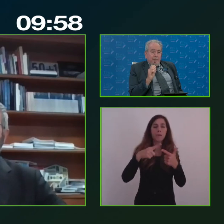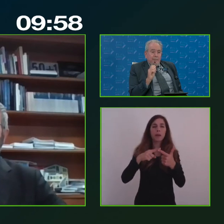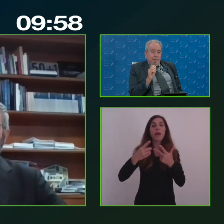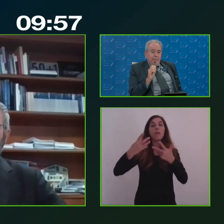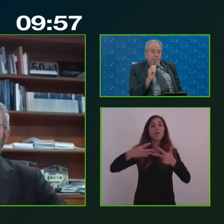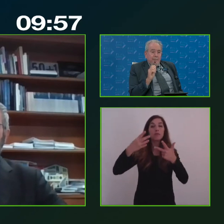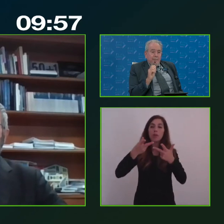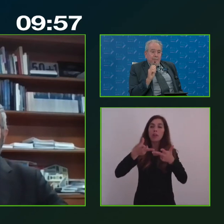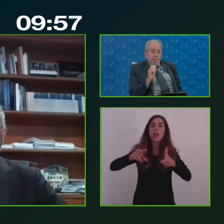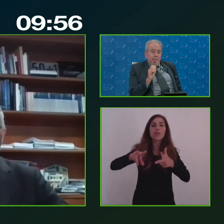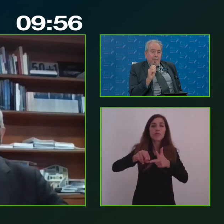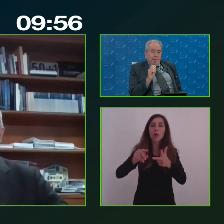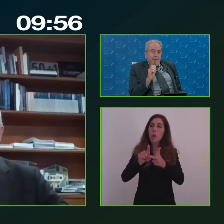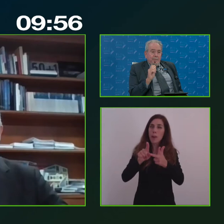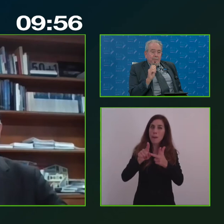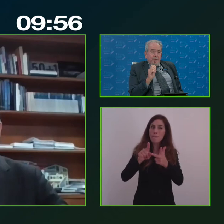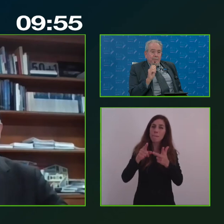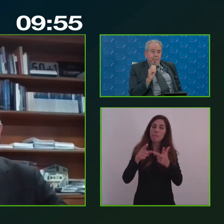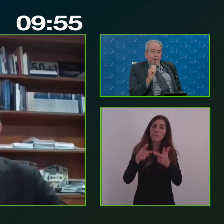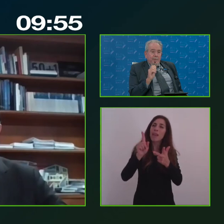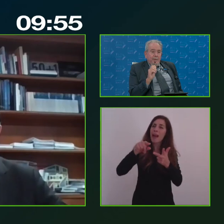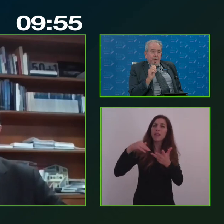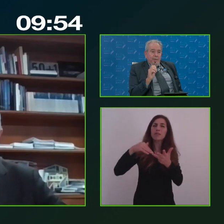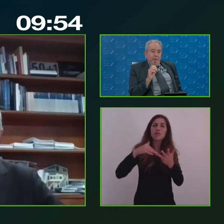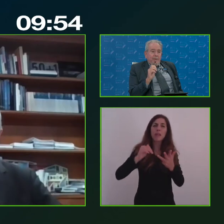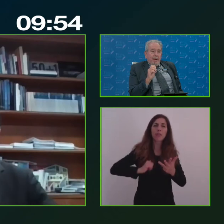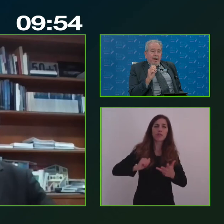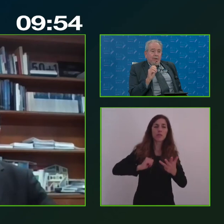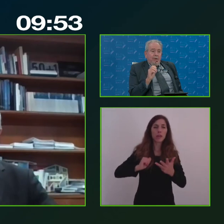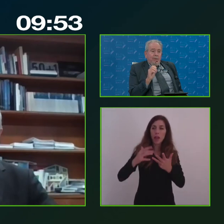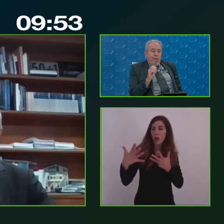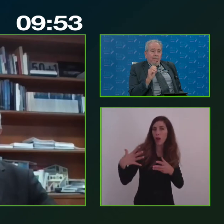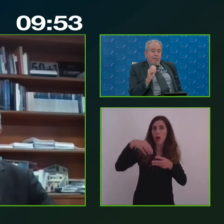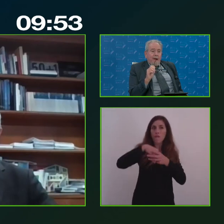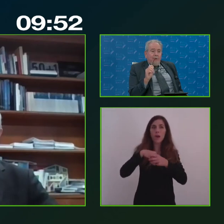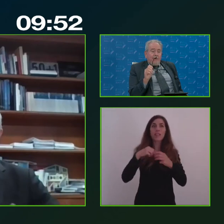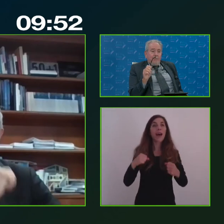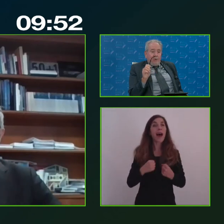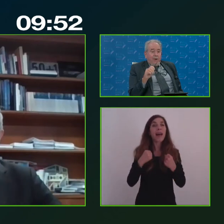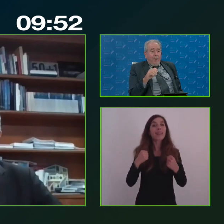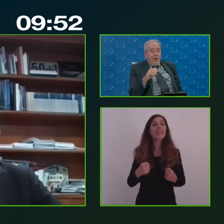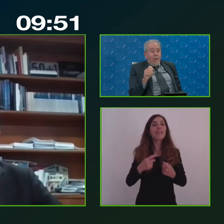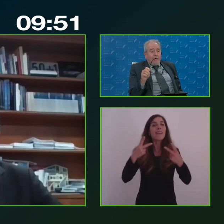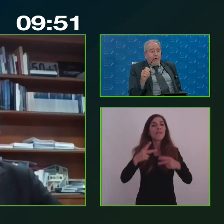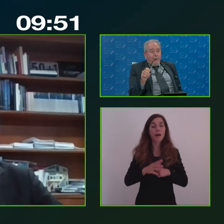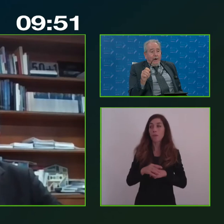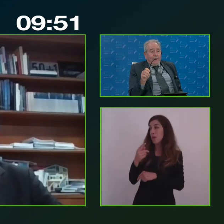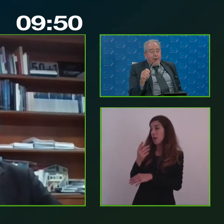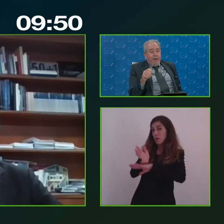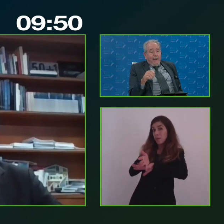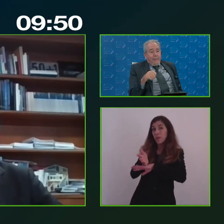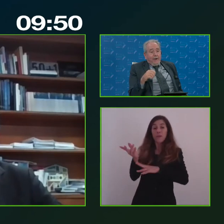civile non solo coinvolta ma pienamente attiva. Tra l'altro Massimo ci saranno proprio le quattro